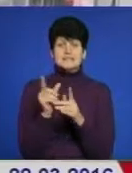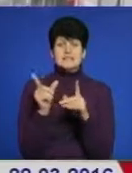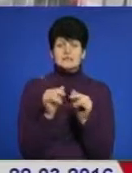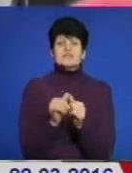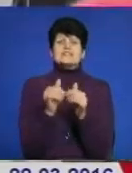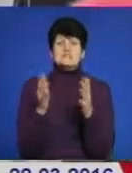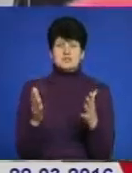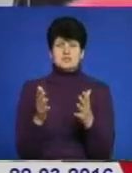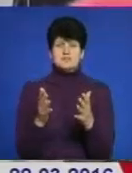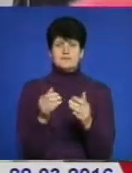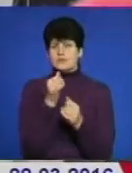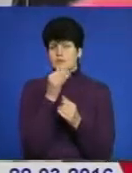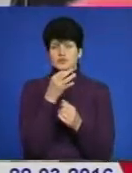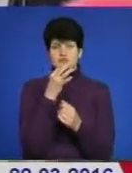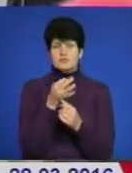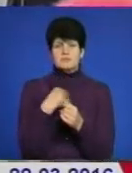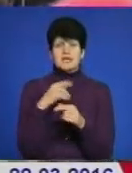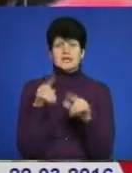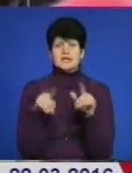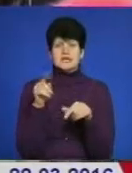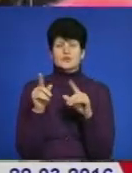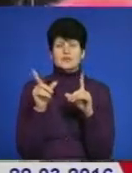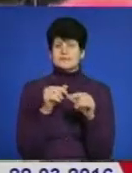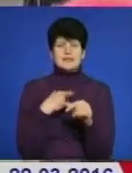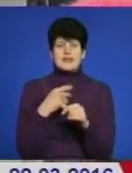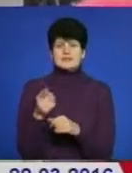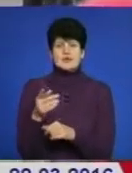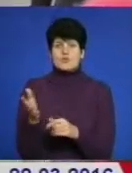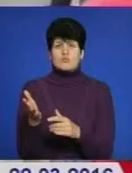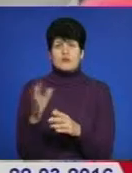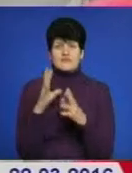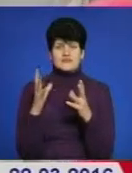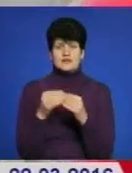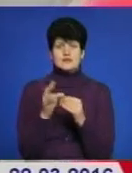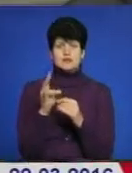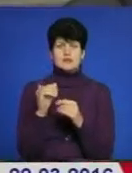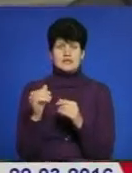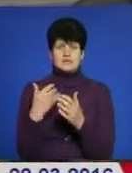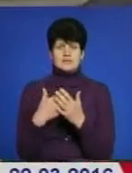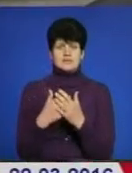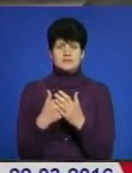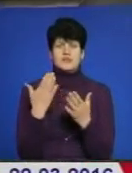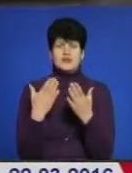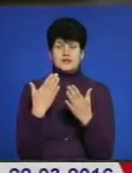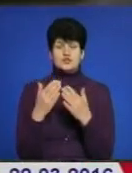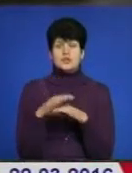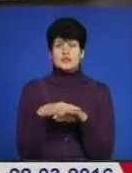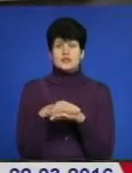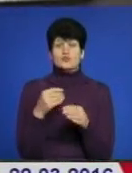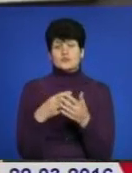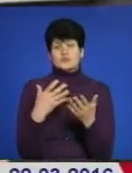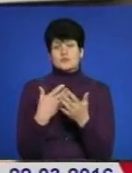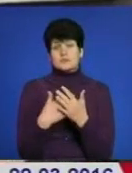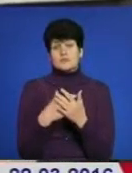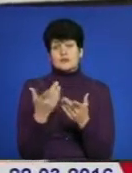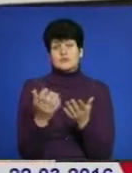більше. Не можуть повісти, бо ми рідко їздимо, ми не тернопільські, але взагалі-то то ні, напевне. Якщо такі ринкові ціни, воно так і